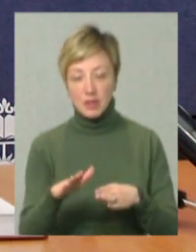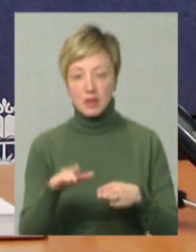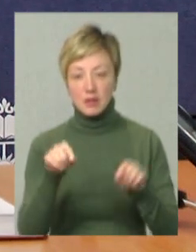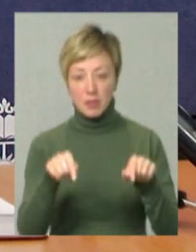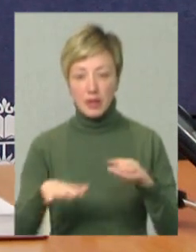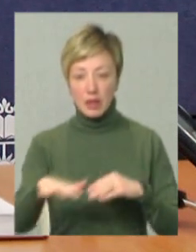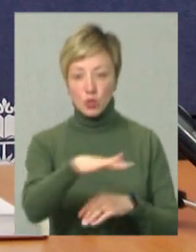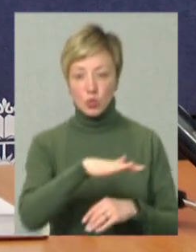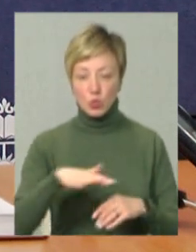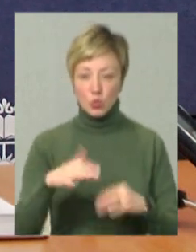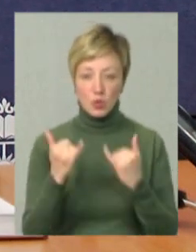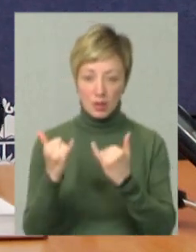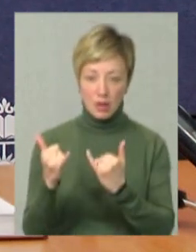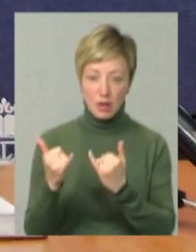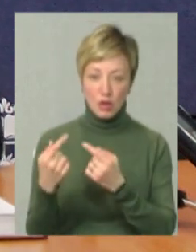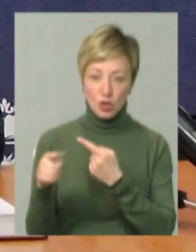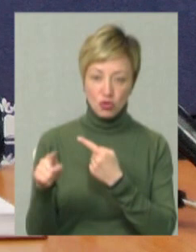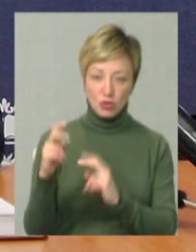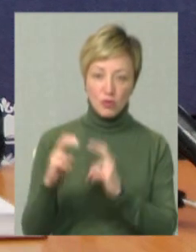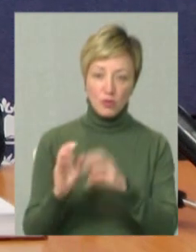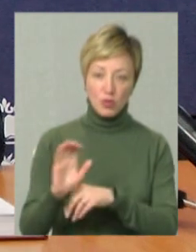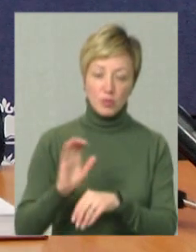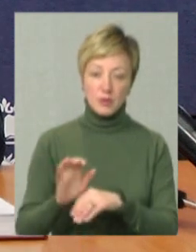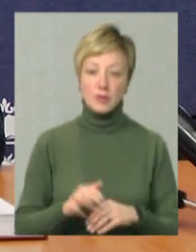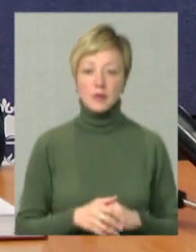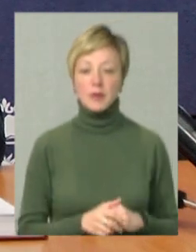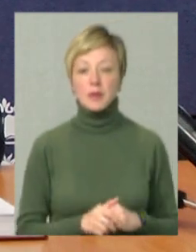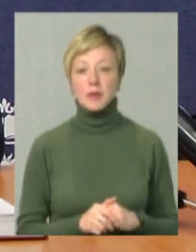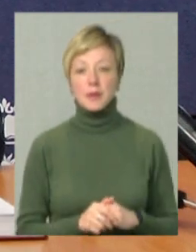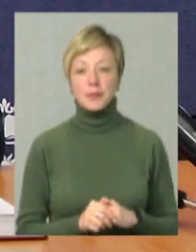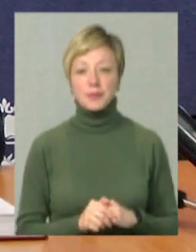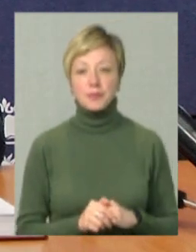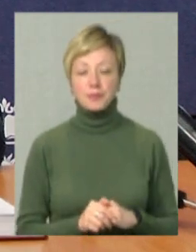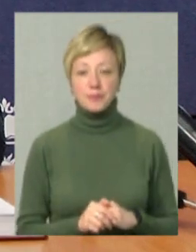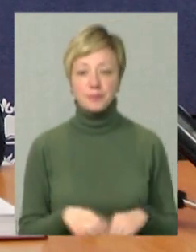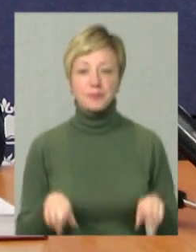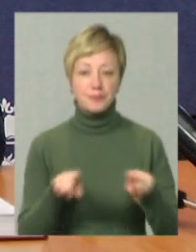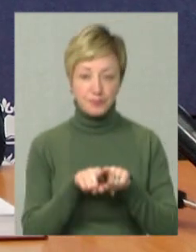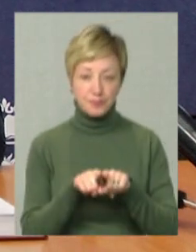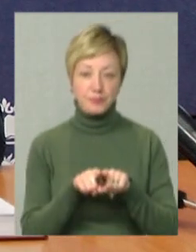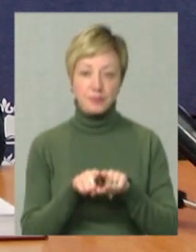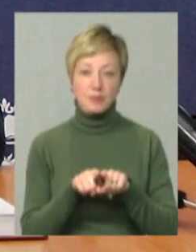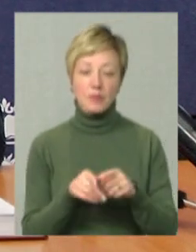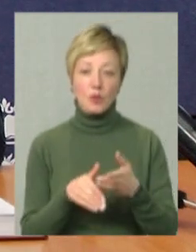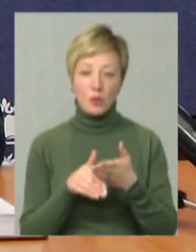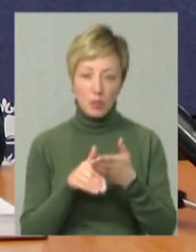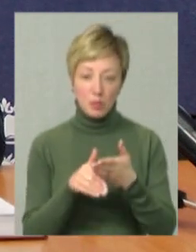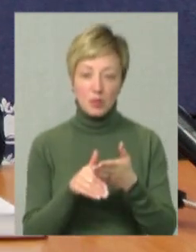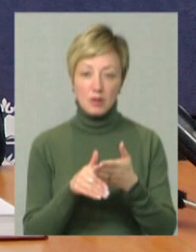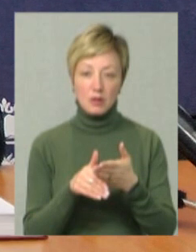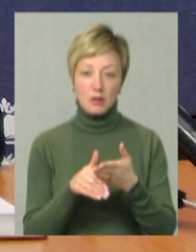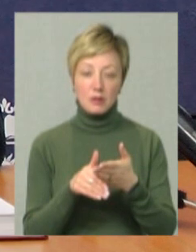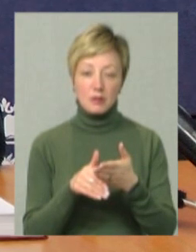виділити певну ділянку приміщення і таким чином розмістити, допомогти,